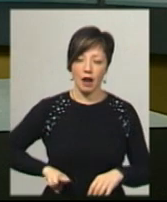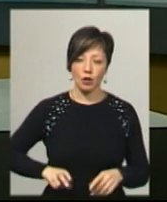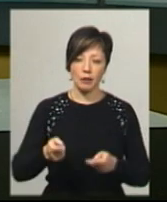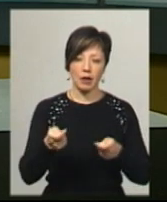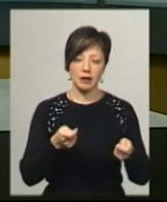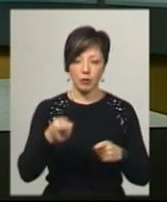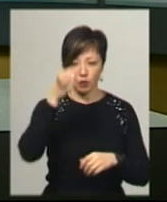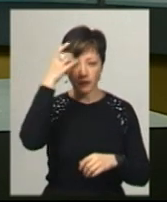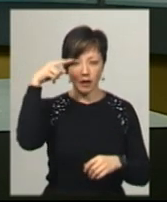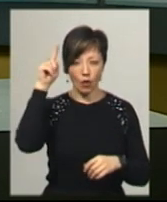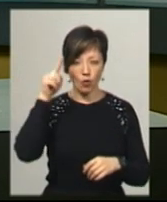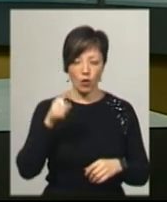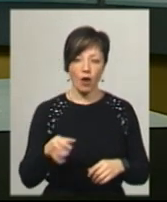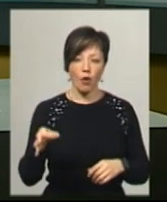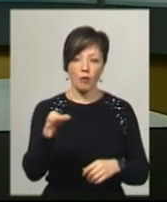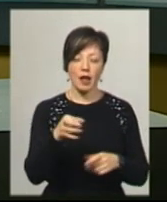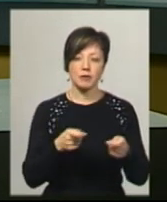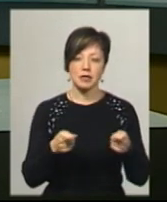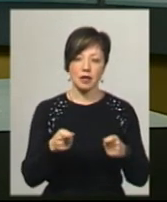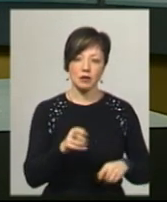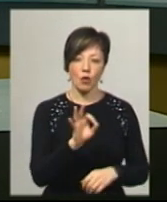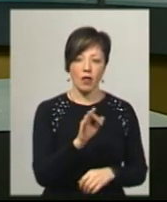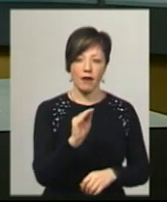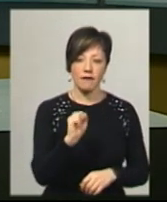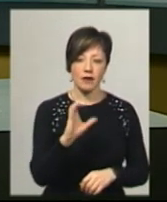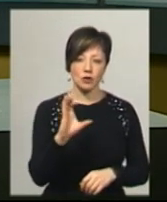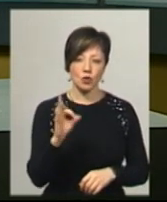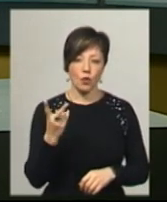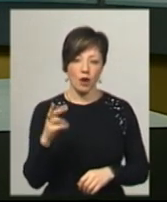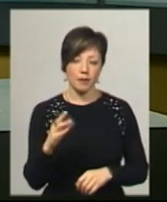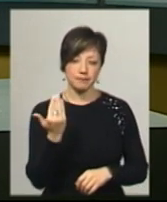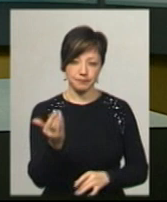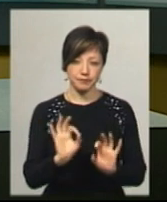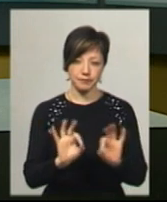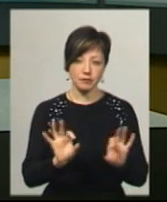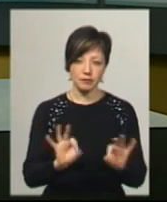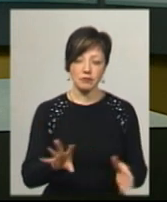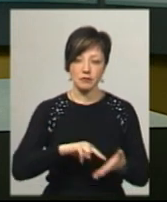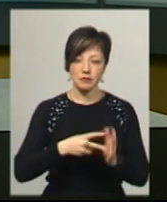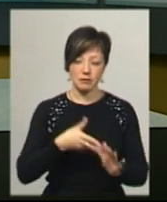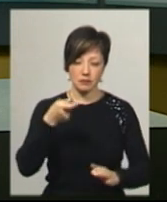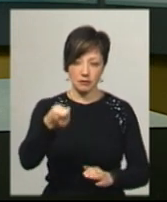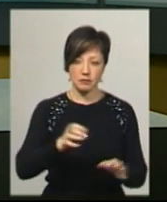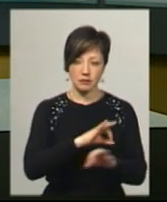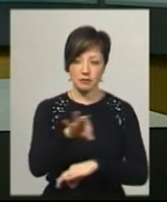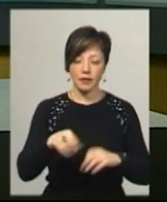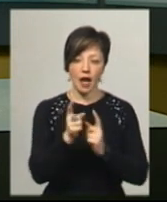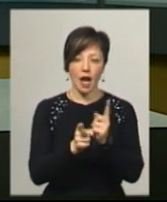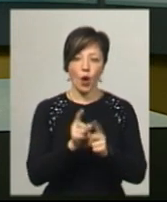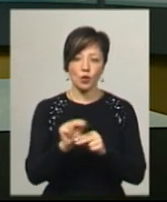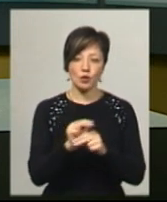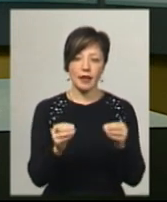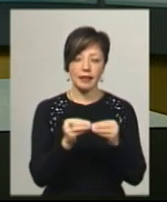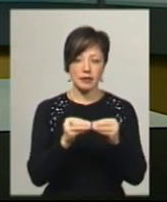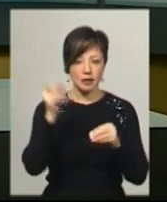департаменту освіти і науки Хмельницької облдержадміністрації Олег Фасоля. За його словами, планують подати проєкти на реконструкцію ще 10